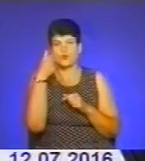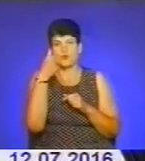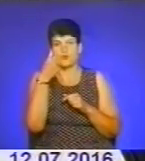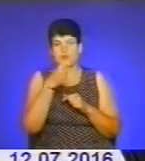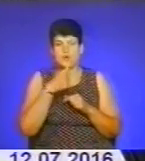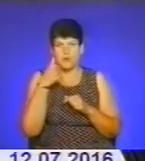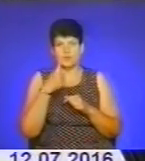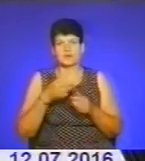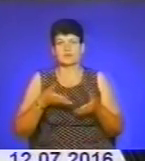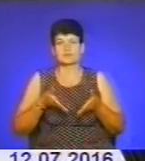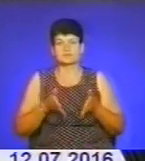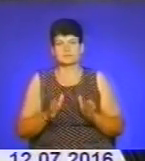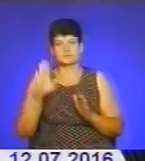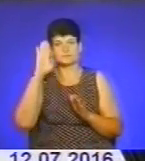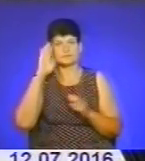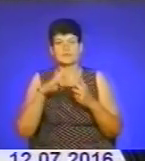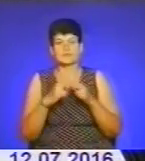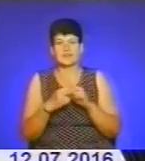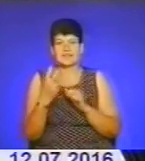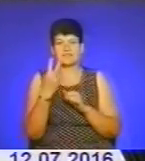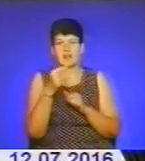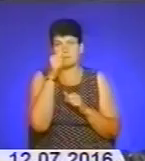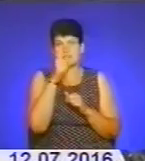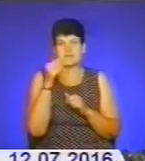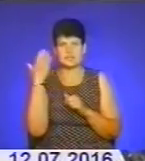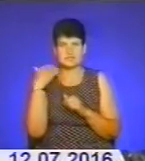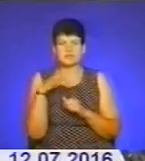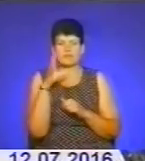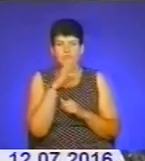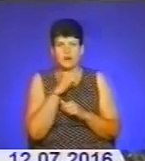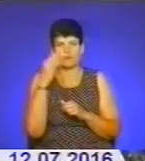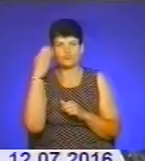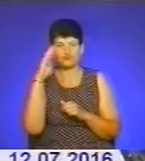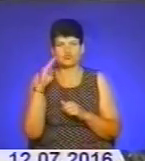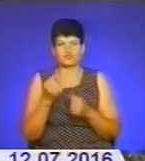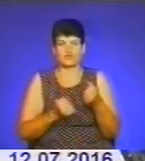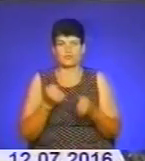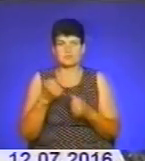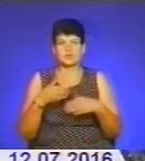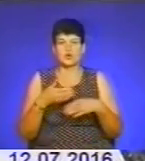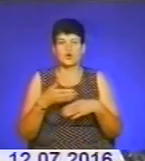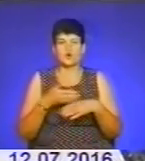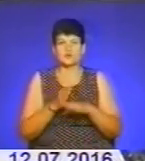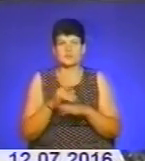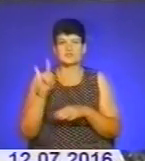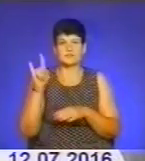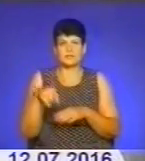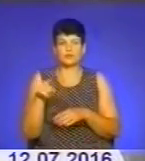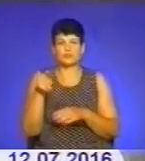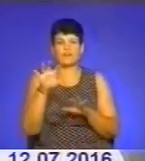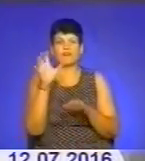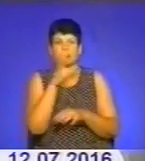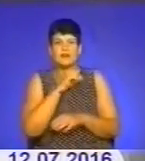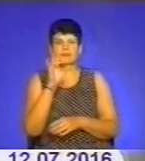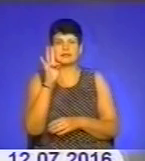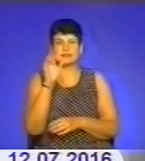Франківщини. Два місяці тому зловмисник обікрав чужу автівку, розбивши бокове вікно. Тоді вдалося поцупити навігатор. Даний